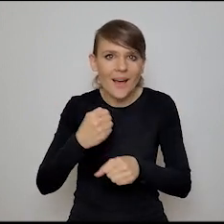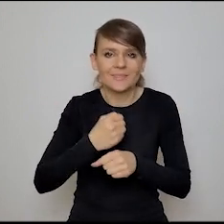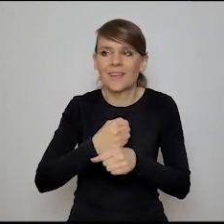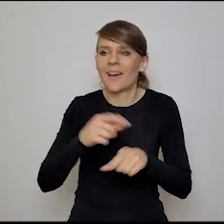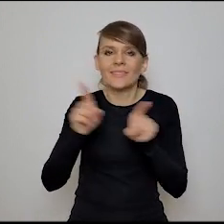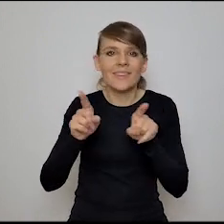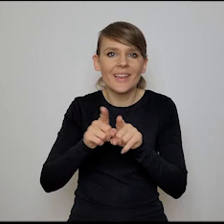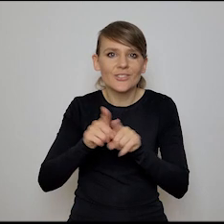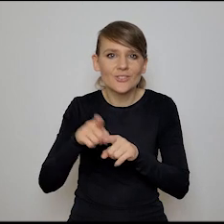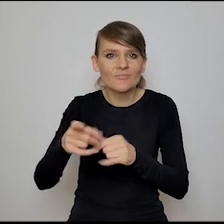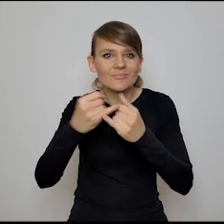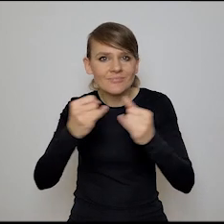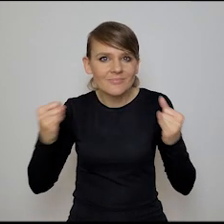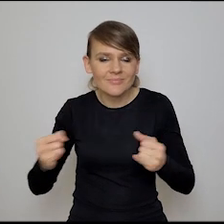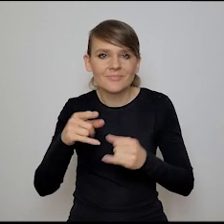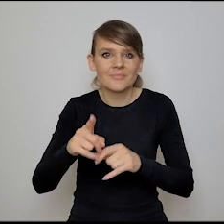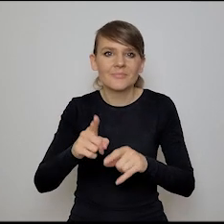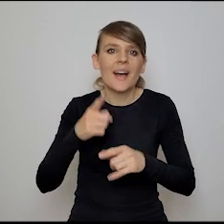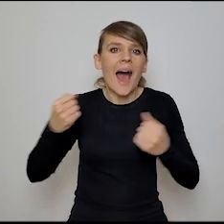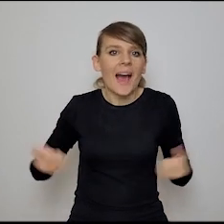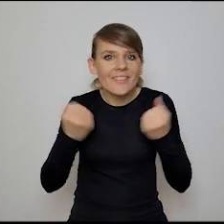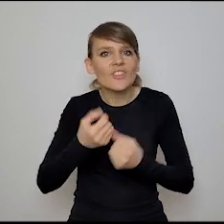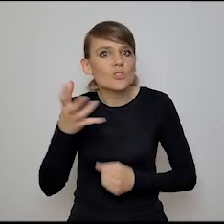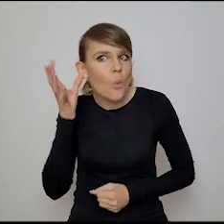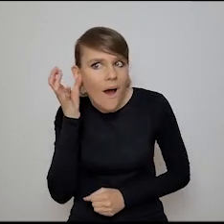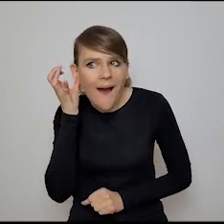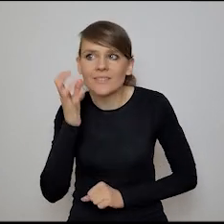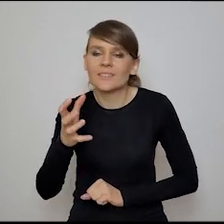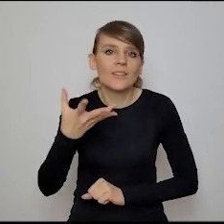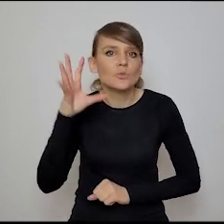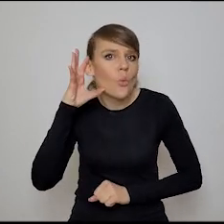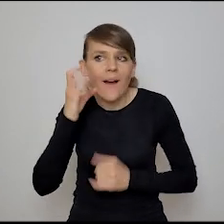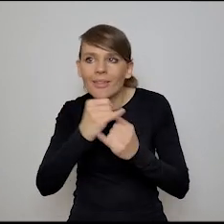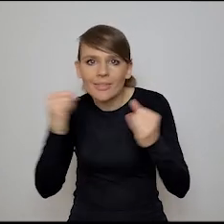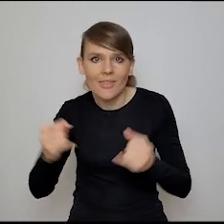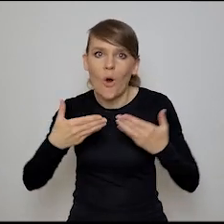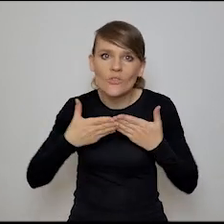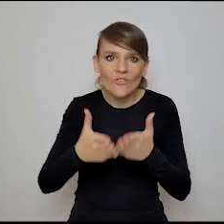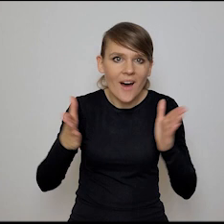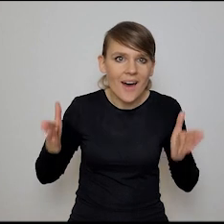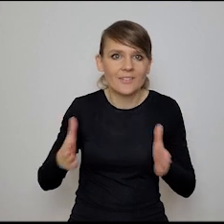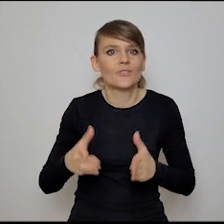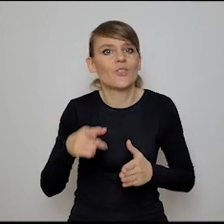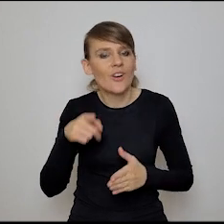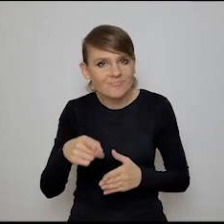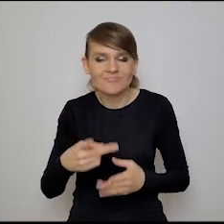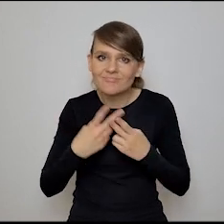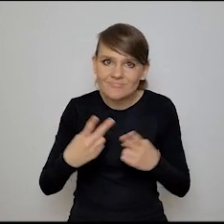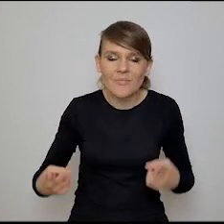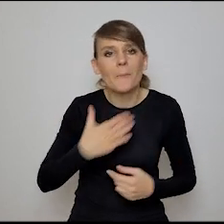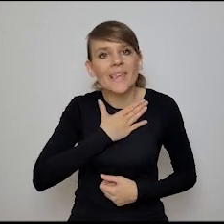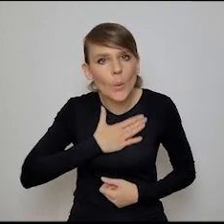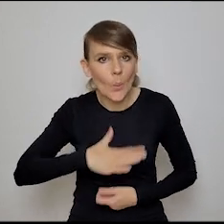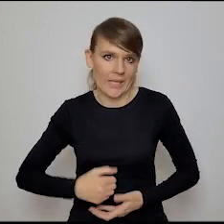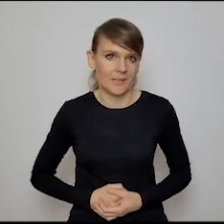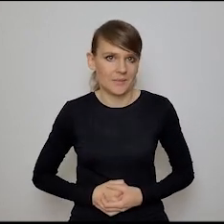wszystkie rzeczy dotyczące naprawdę właśnie aktywnego słuchania, słuchania innych, otwartość, jakieś takie kindness, po prostu też bycia